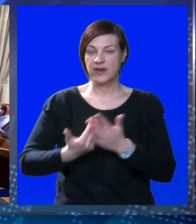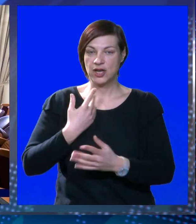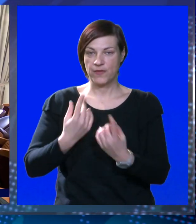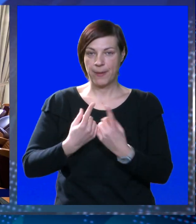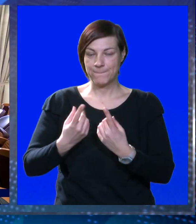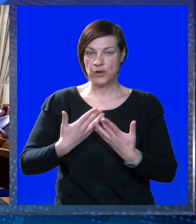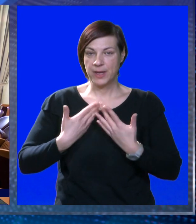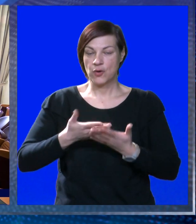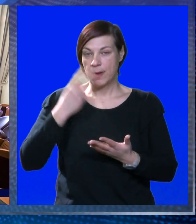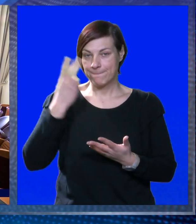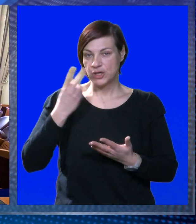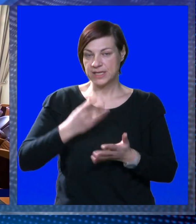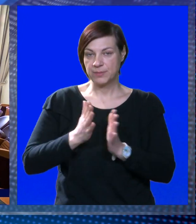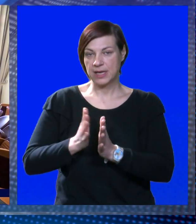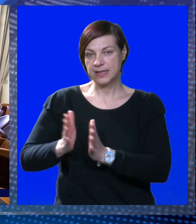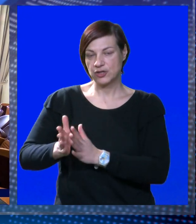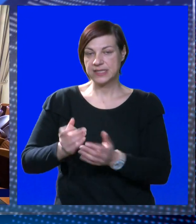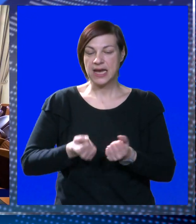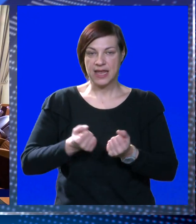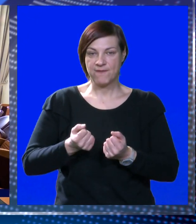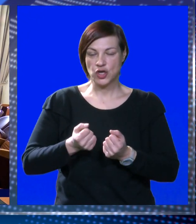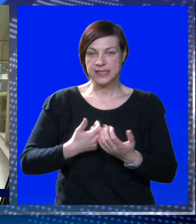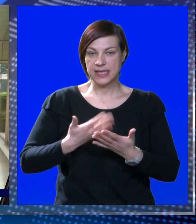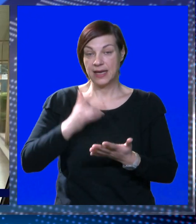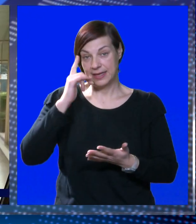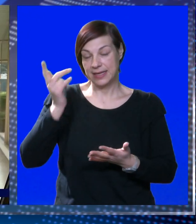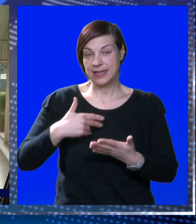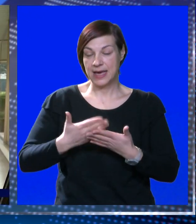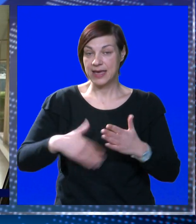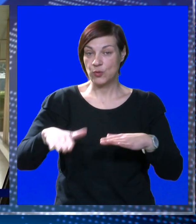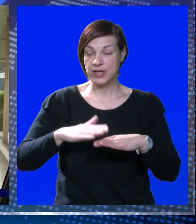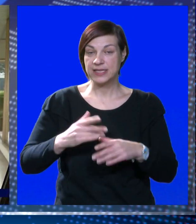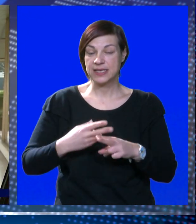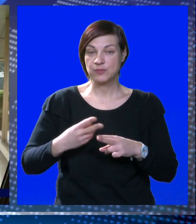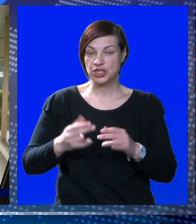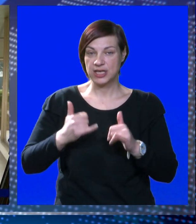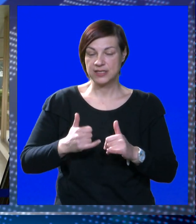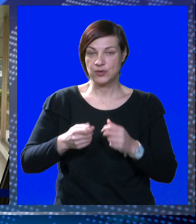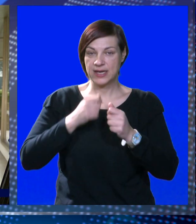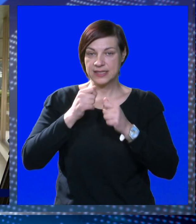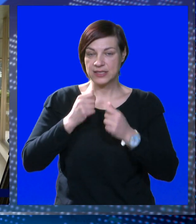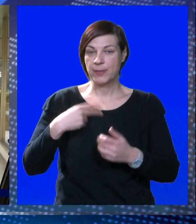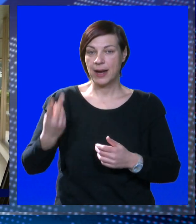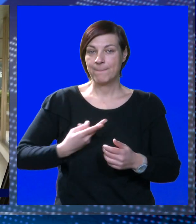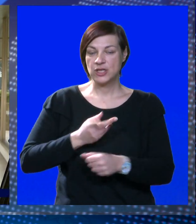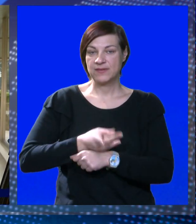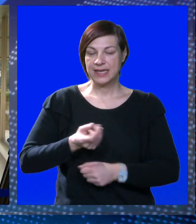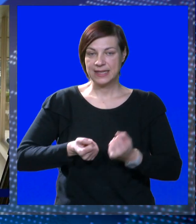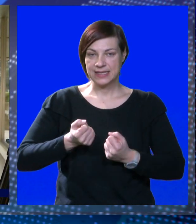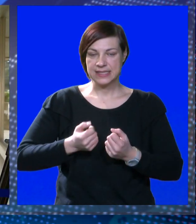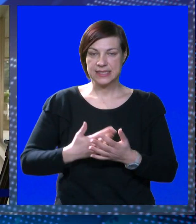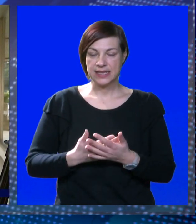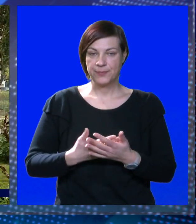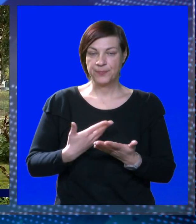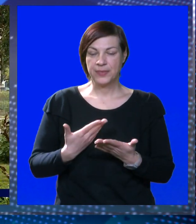najavili novi prometni režim koji podrazumjeva kategoriziranje vozila. Ideja je tek u razredi zbog čega su danas na razgovore bili pozvani